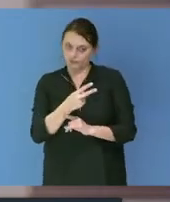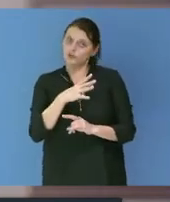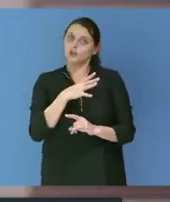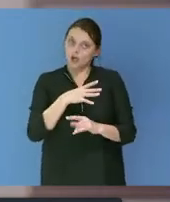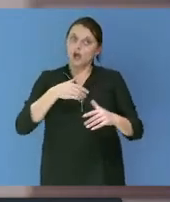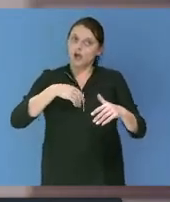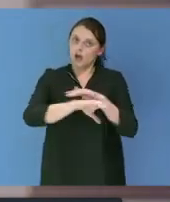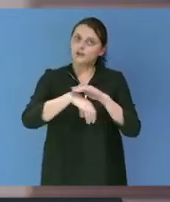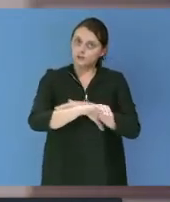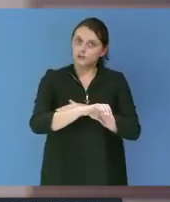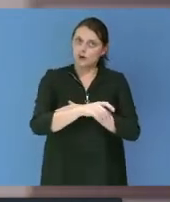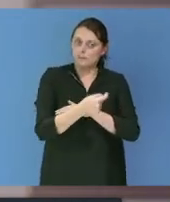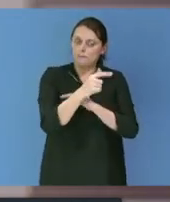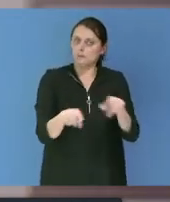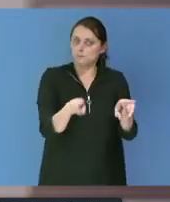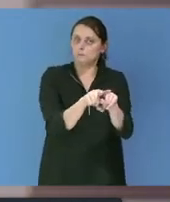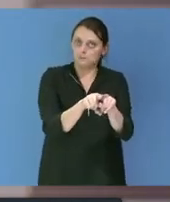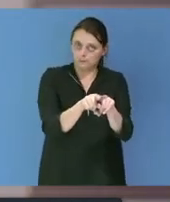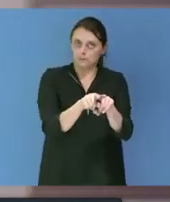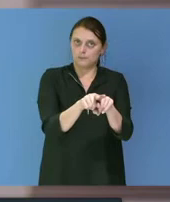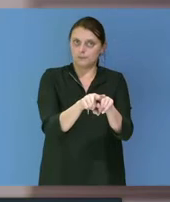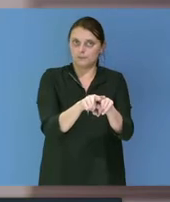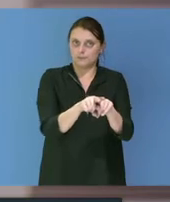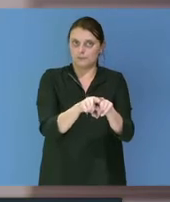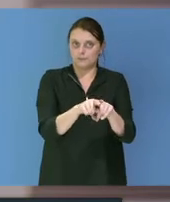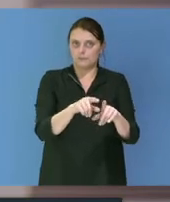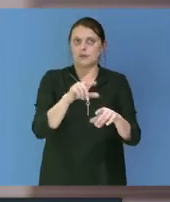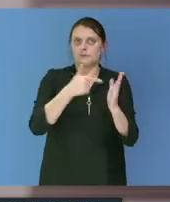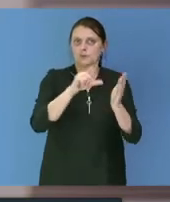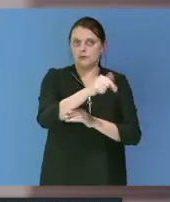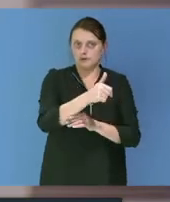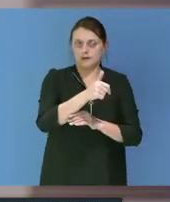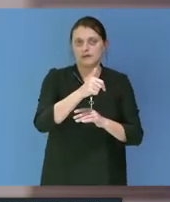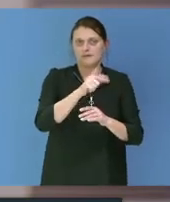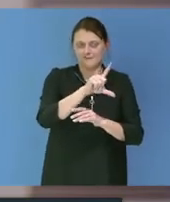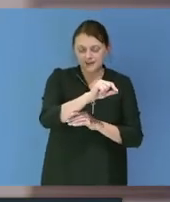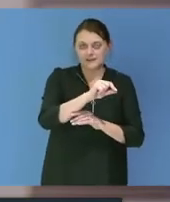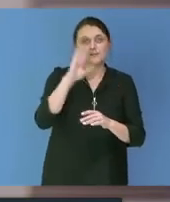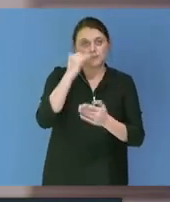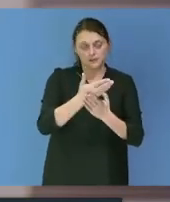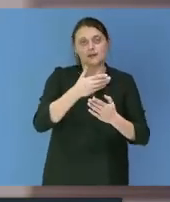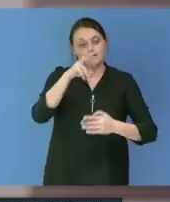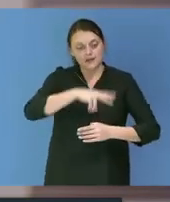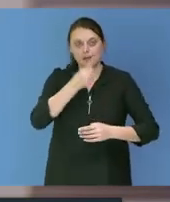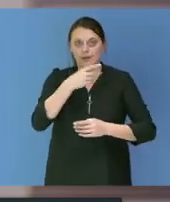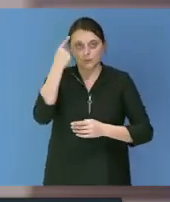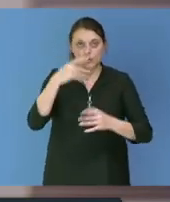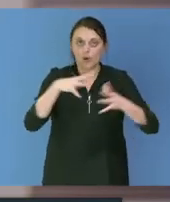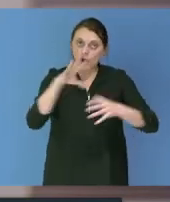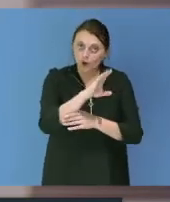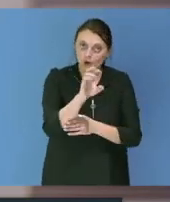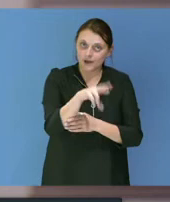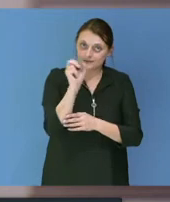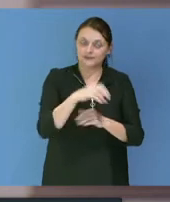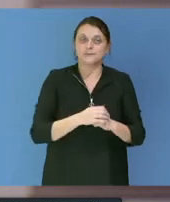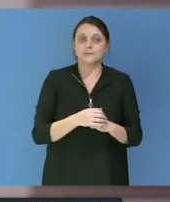2020, ce qui est profitable sous réserve que les entreprises du BTP soient bien du Grand Reims, mais qui en cette période de diminution